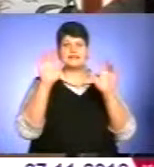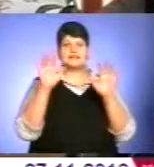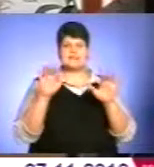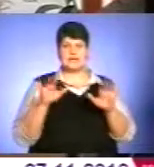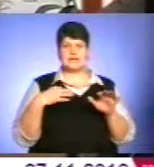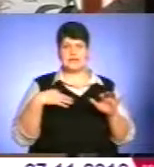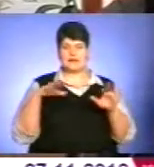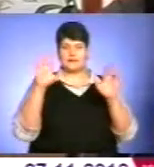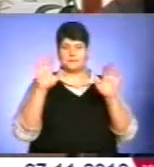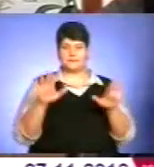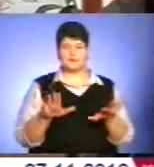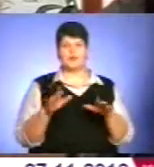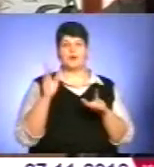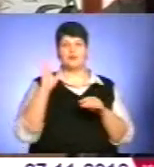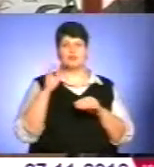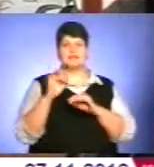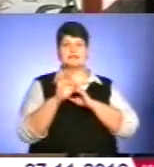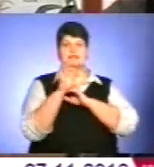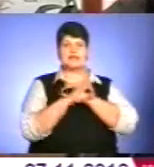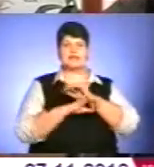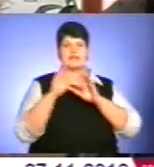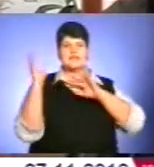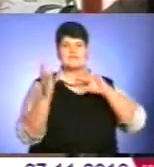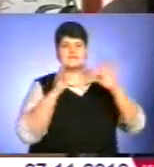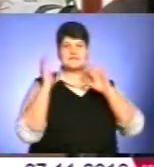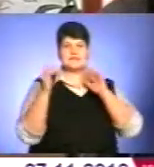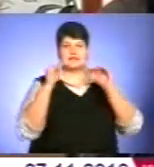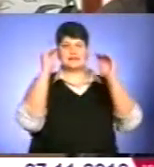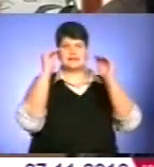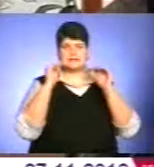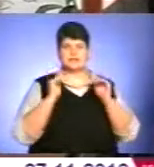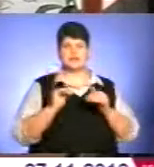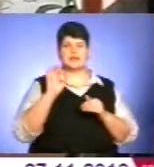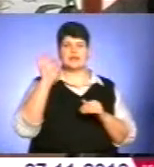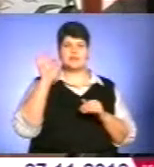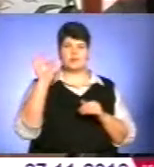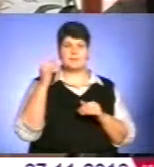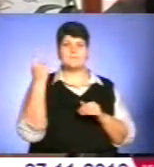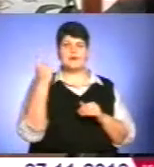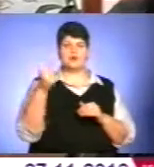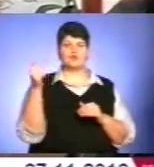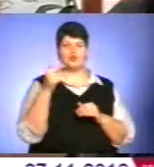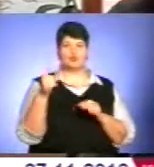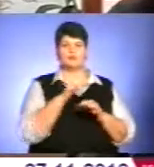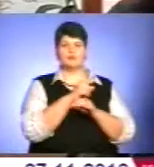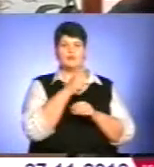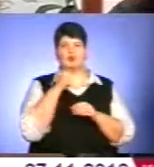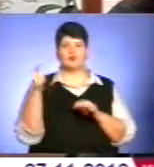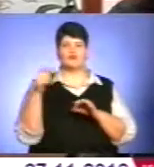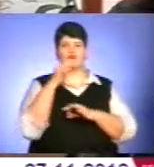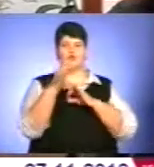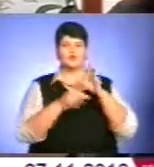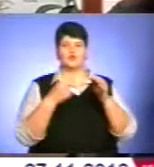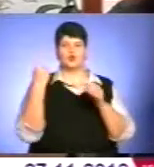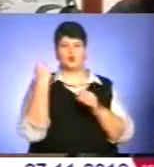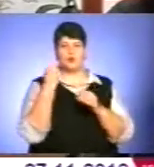поривчастий західний вітер і зниження температурних показників. 1 грудня впродовж доби температура повітря становитиме від